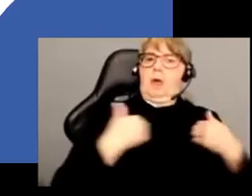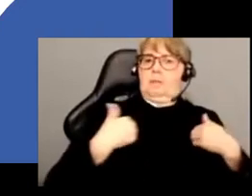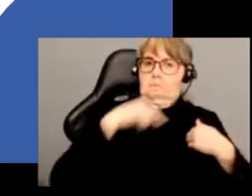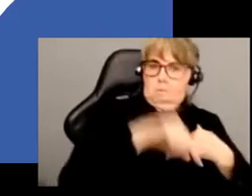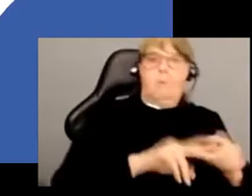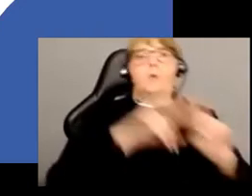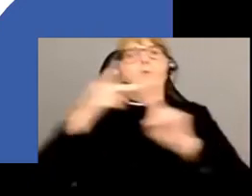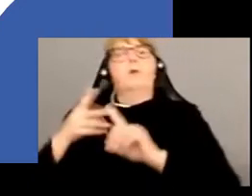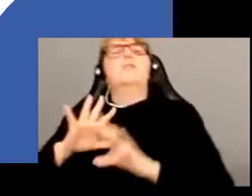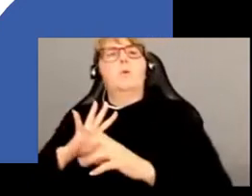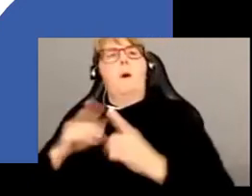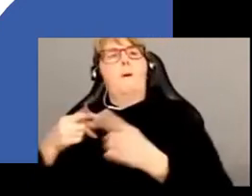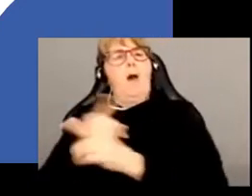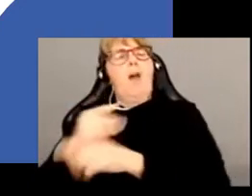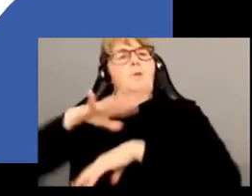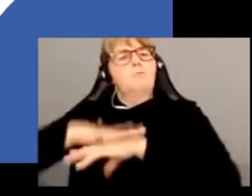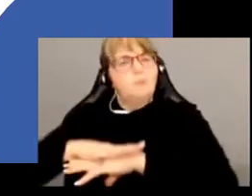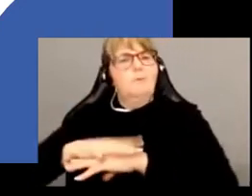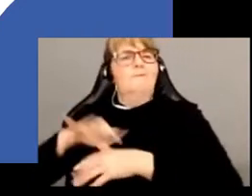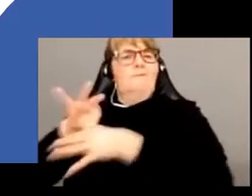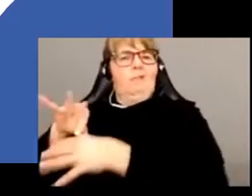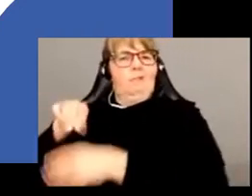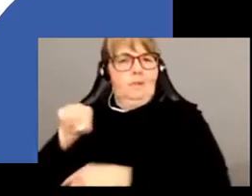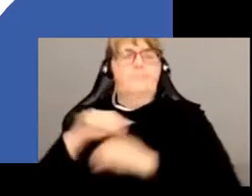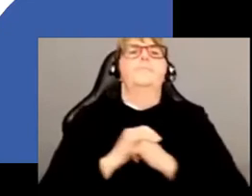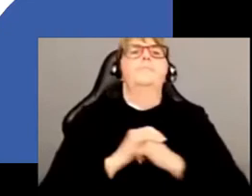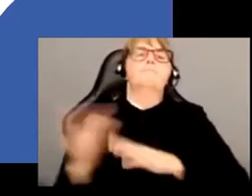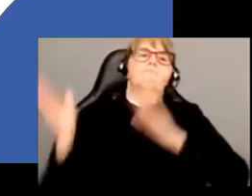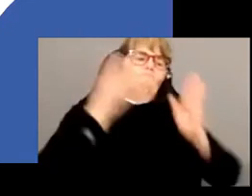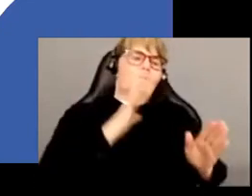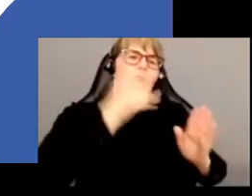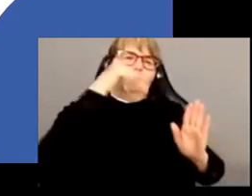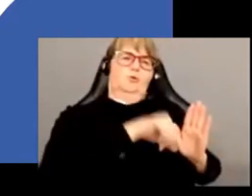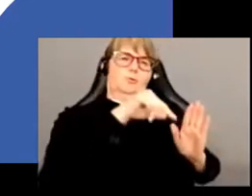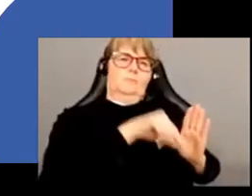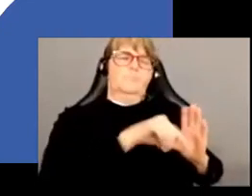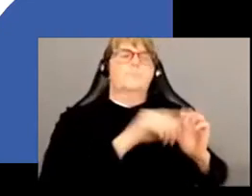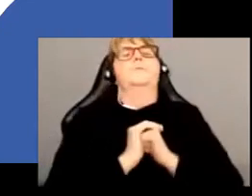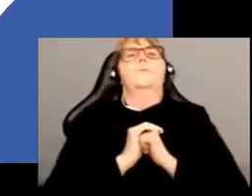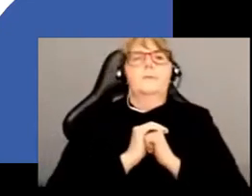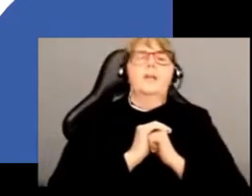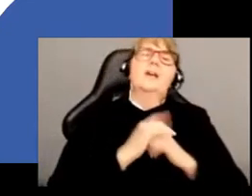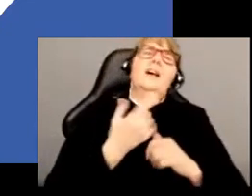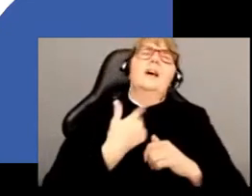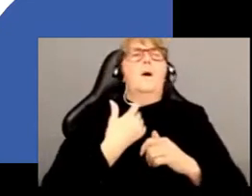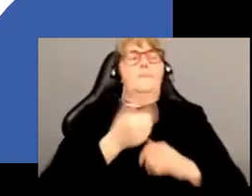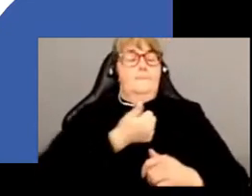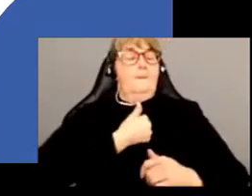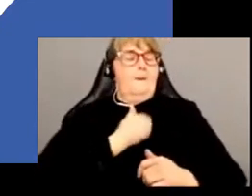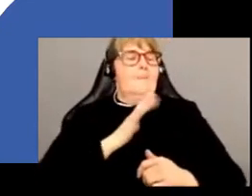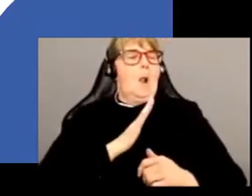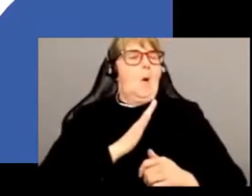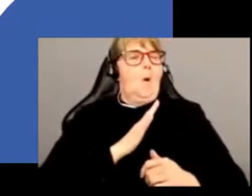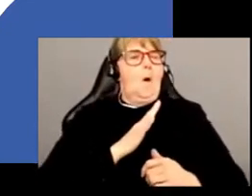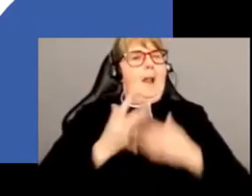le paradoxe de l'avion. Donc, je vais me concentrer plutôt finalement sur la première avec, j'avais un petit défi à relever finalement,